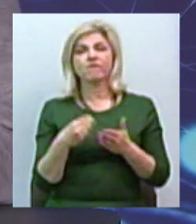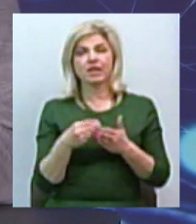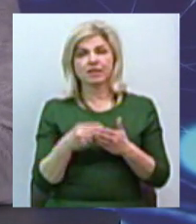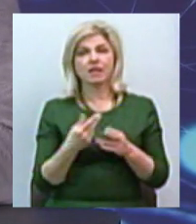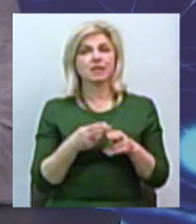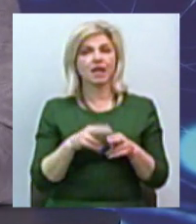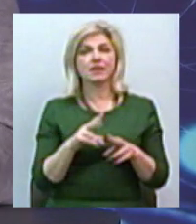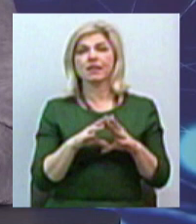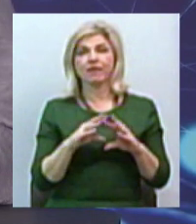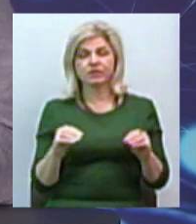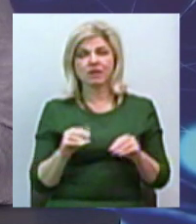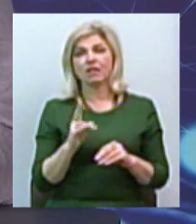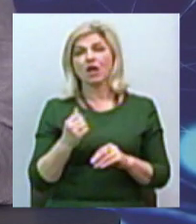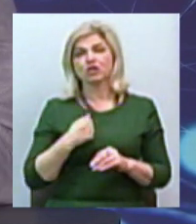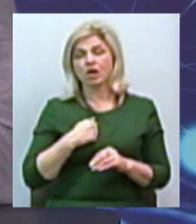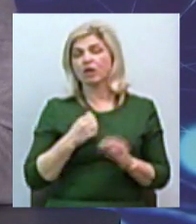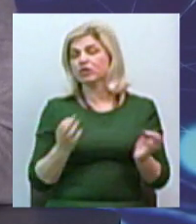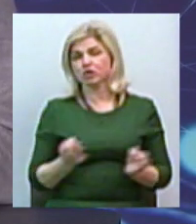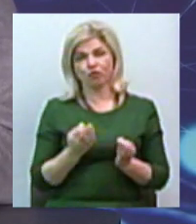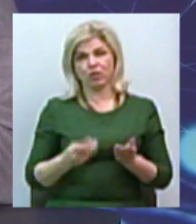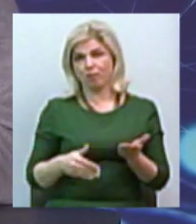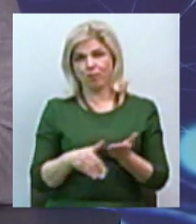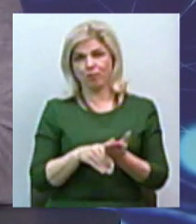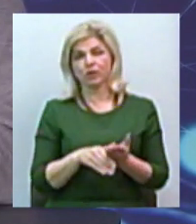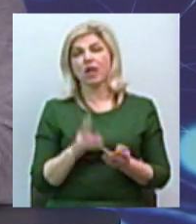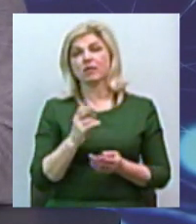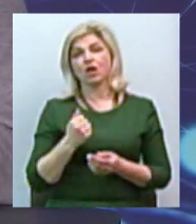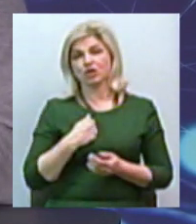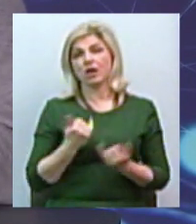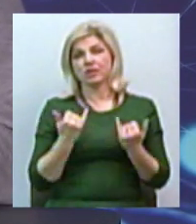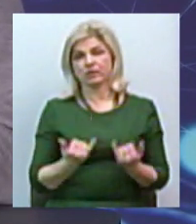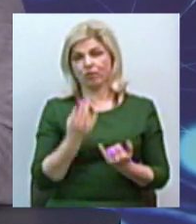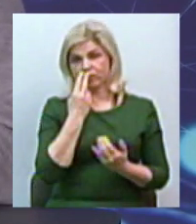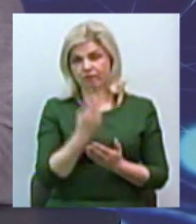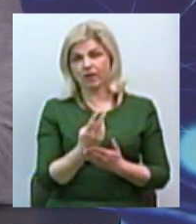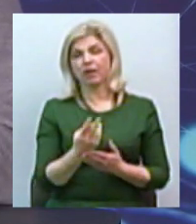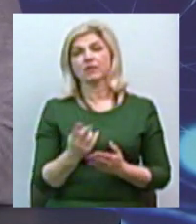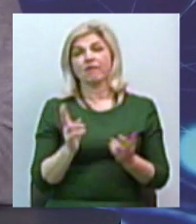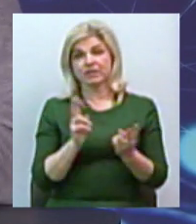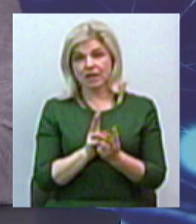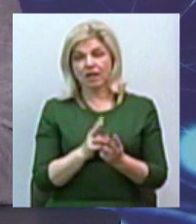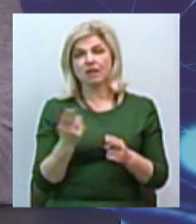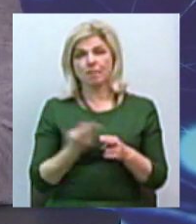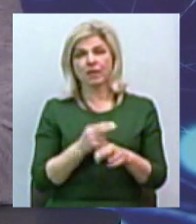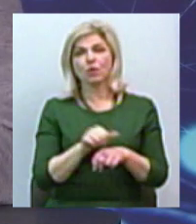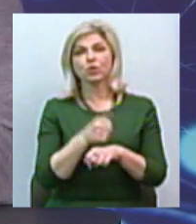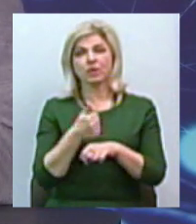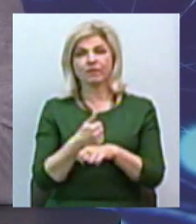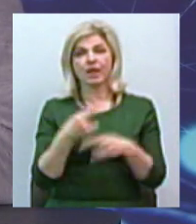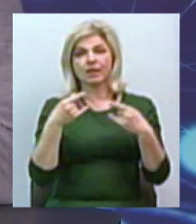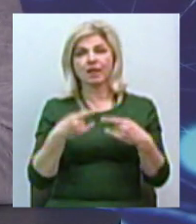не все, на жаль, ні до чого не призвів. Як ми бачимо, сьогоднішній день ми зустріли вже без основних телеканалів,